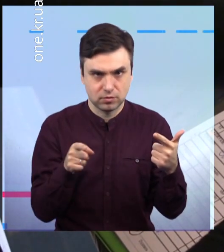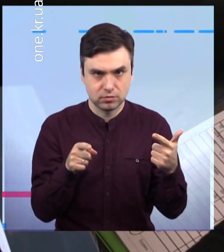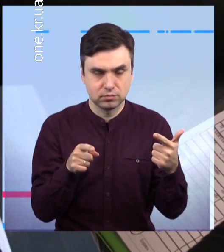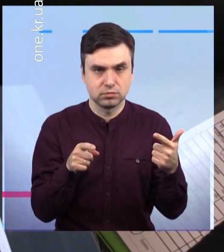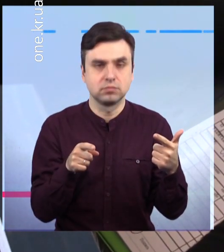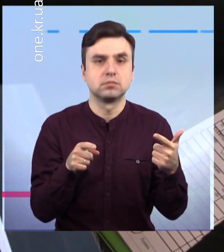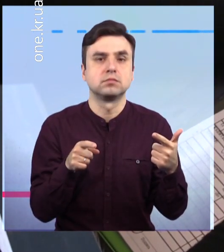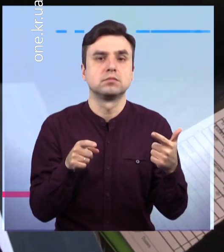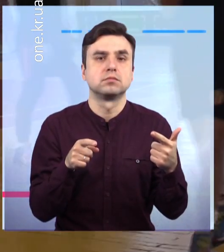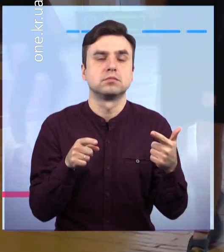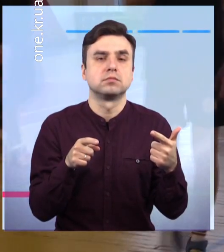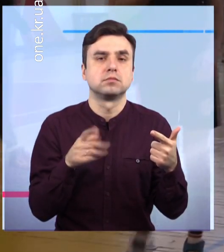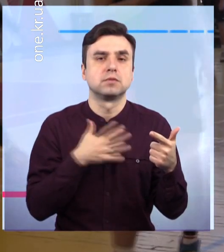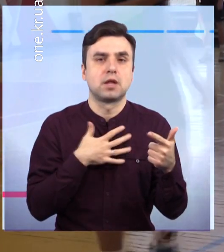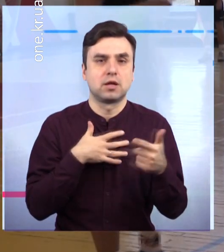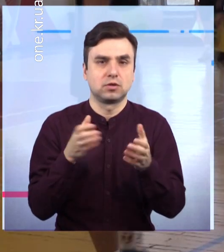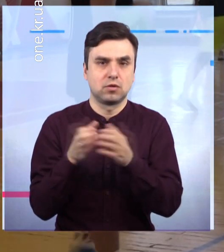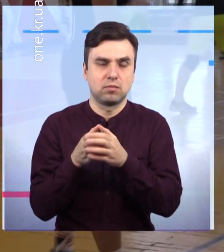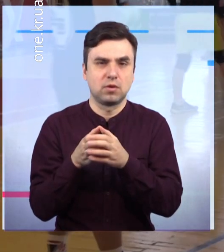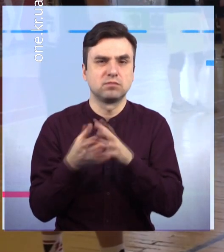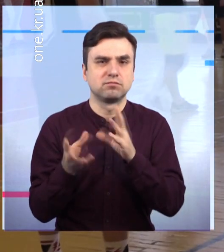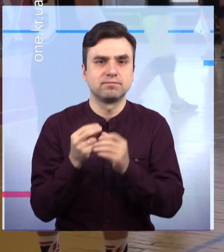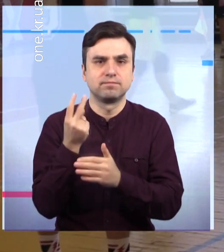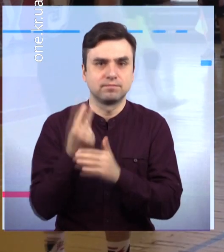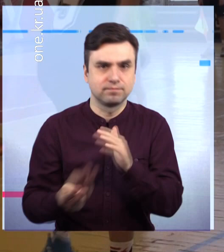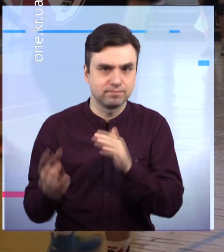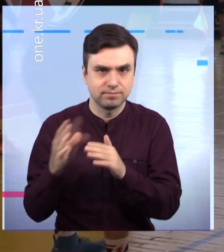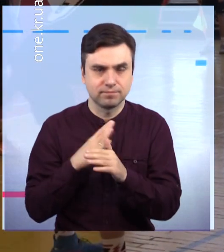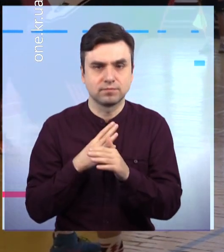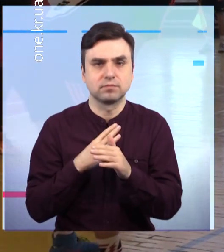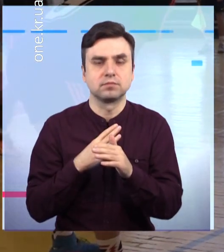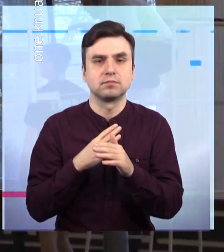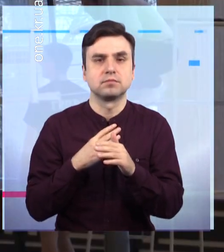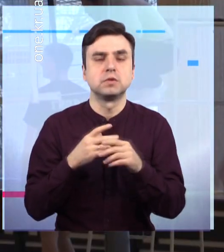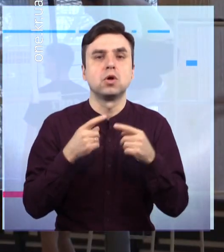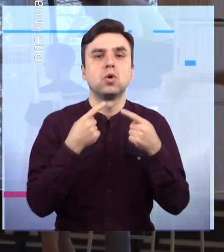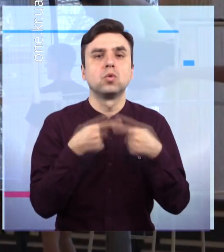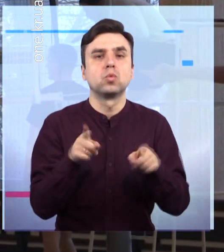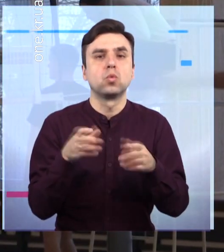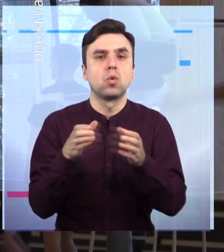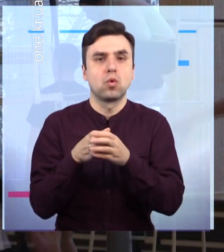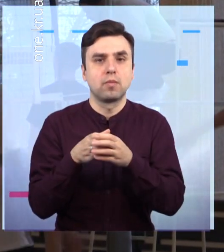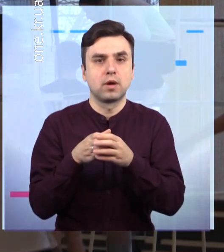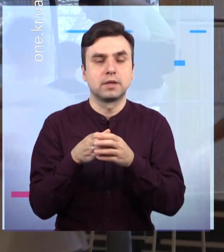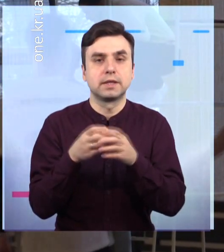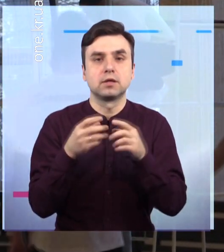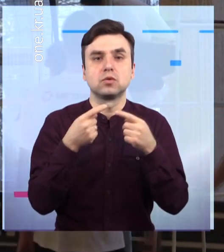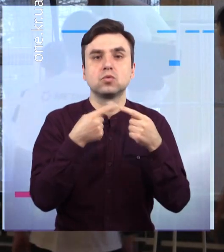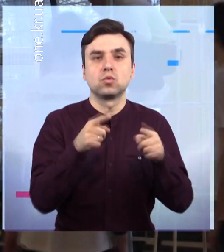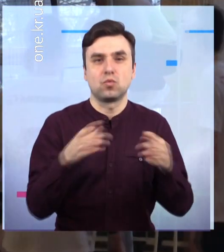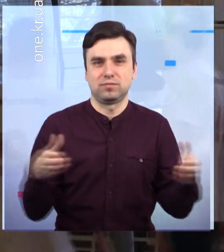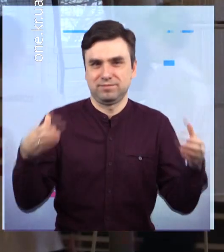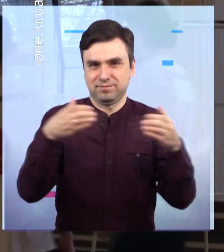Для наших спортсменів із команди «Вогник-ветеран» все завершилося поразкою. Відігралася інша наша команда у наступні